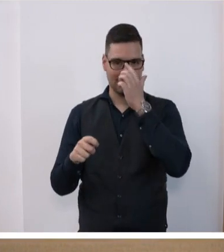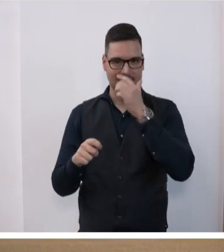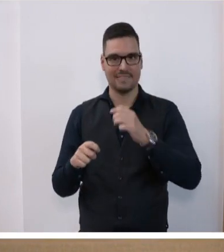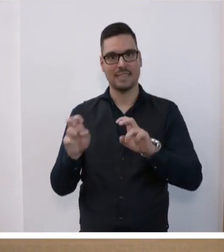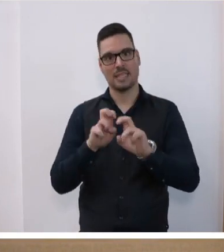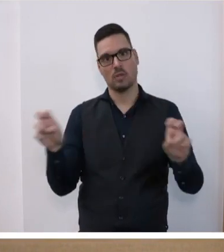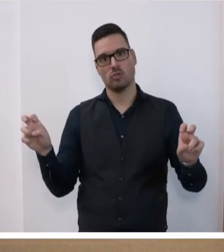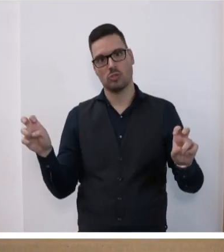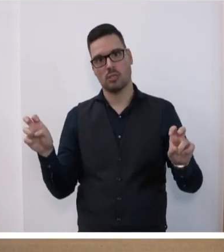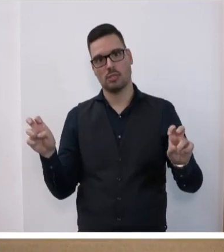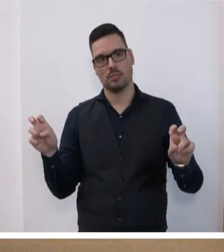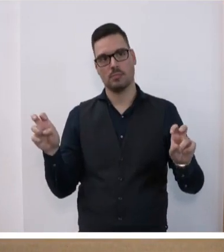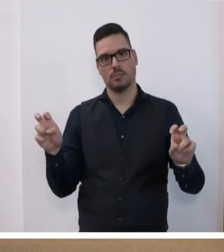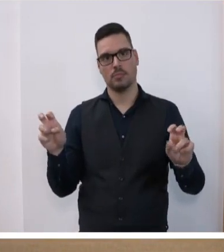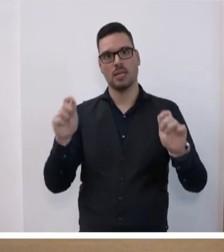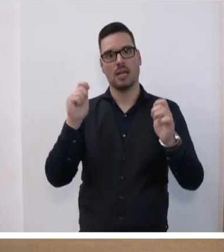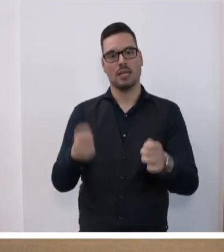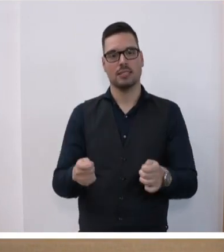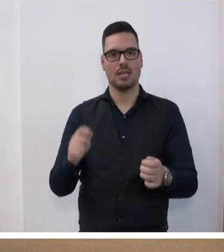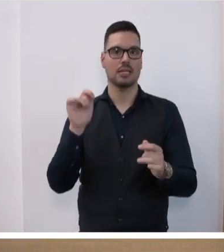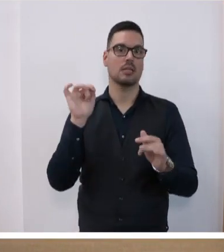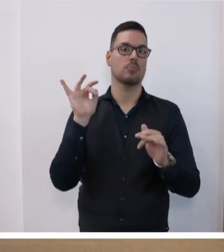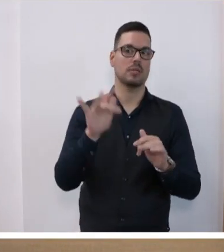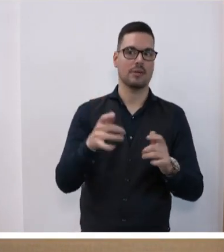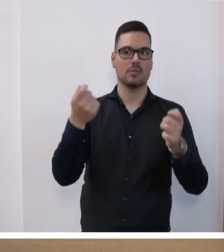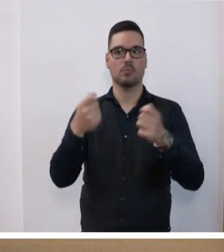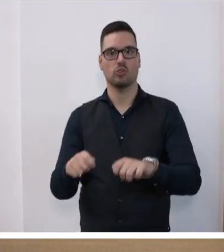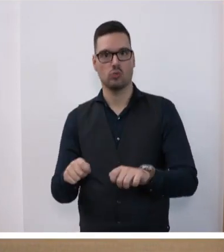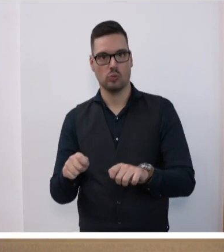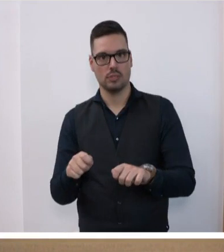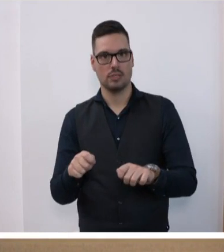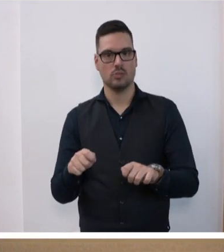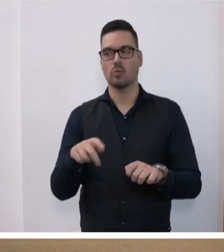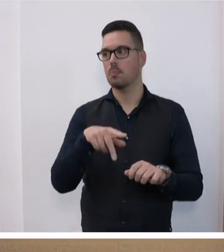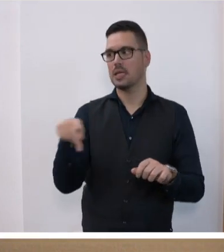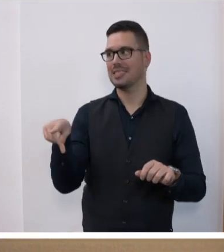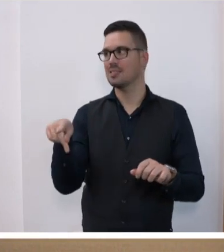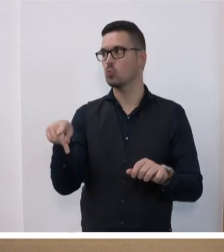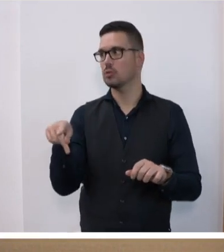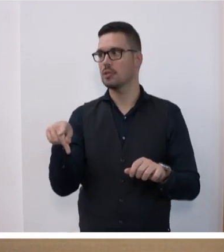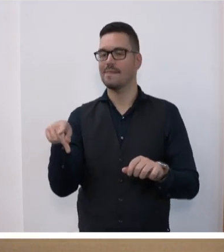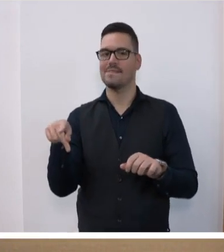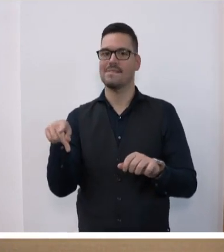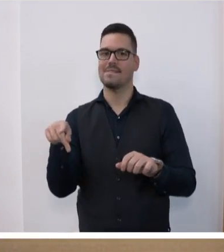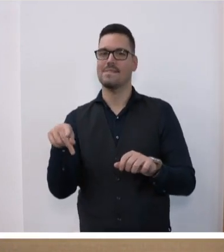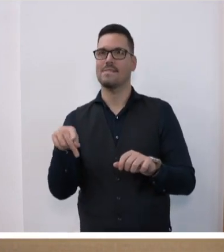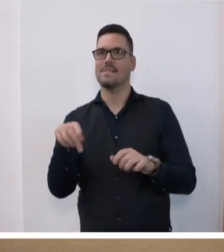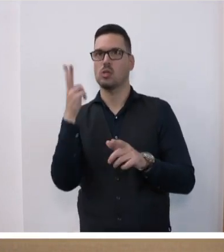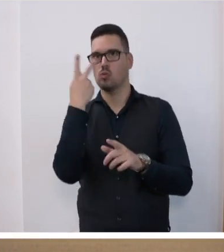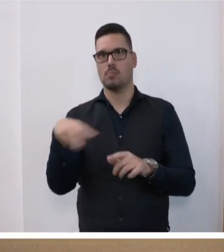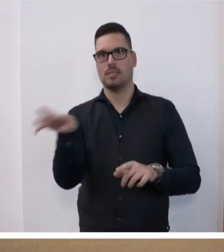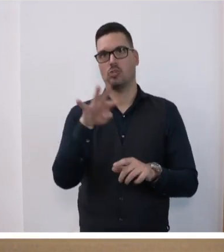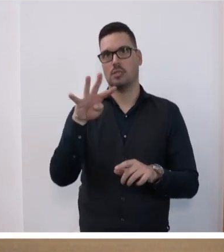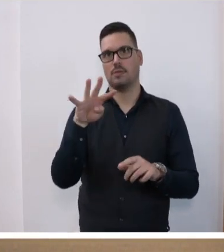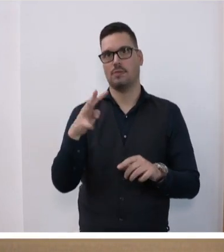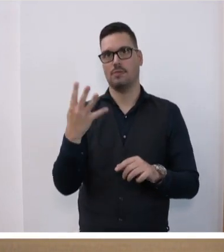Ausschuss für Eingaben eingebrachten Antrag betreffend Beschlüsse zu Petitionen. Übersicht Nummer 4, die